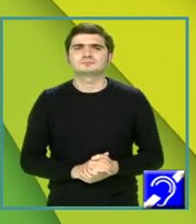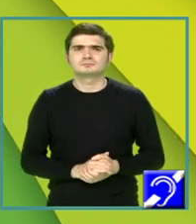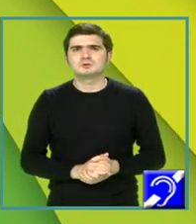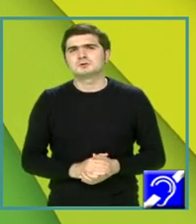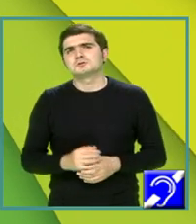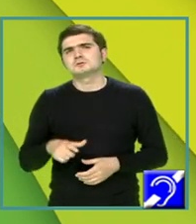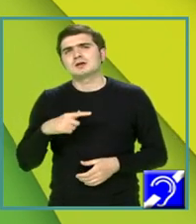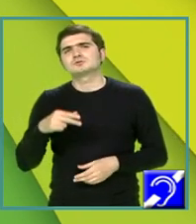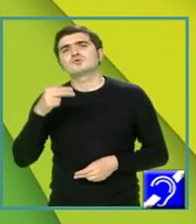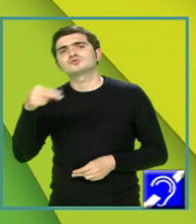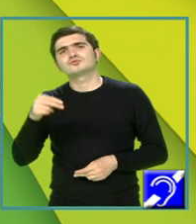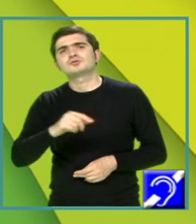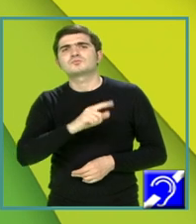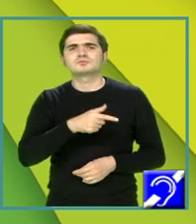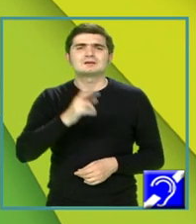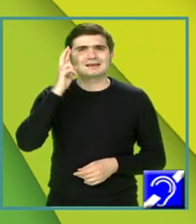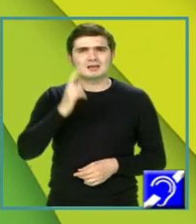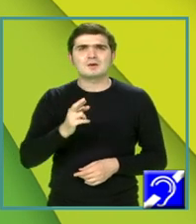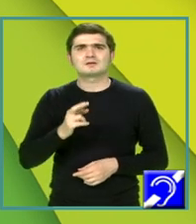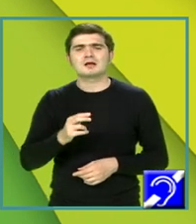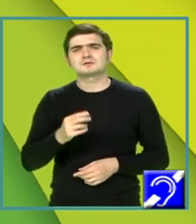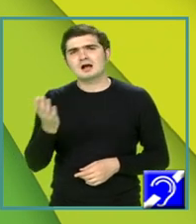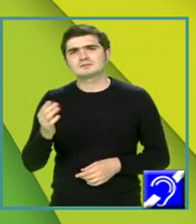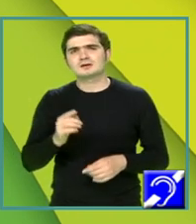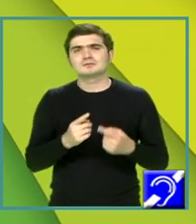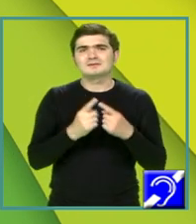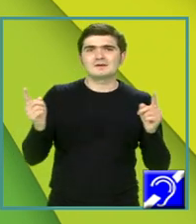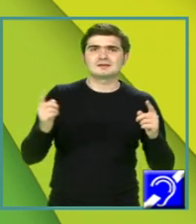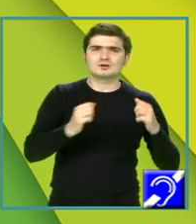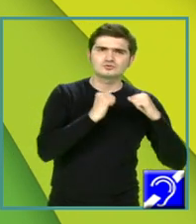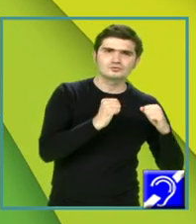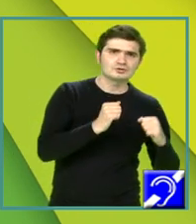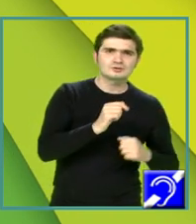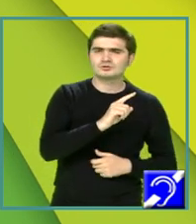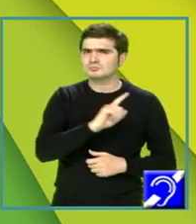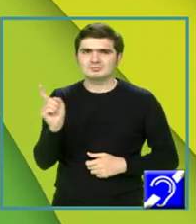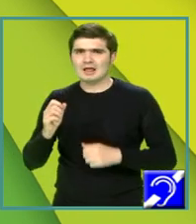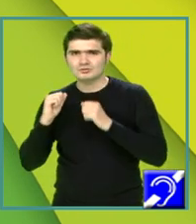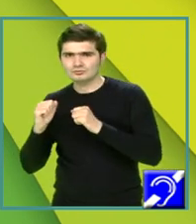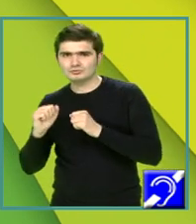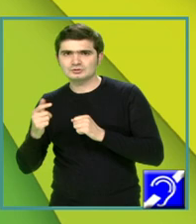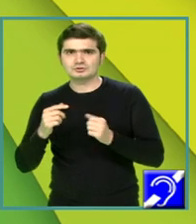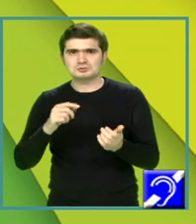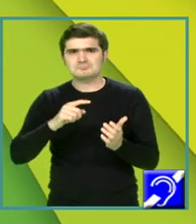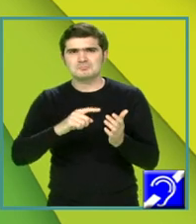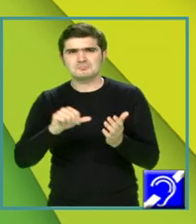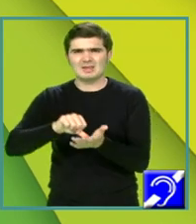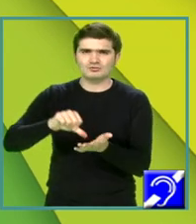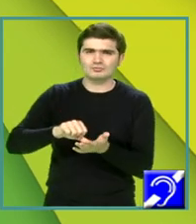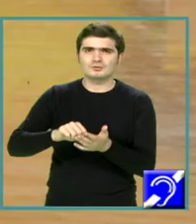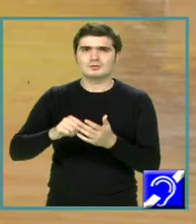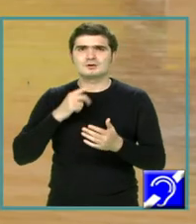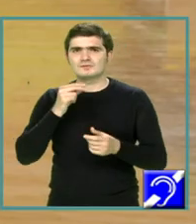rog, e o sugestie, puteți să țineți cont de faptul că diferența dintre succes în succes și rezultatul mediocru îl constituie chiar